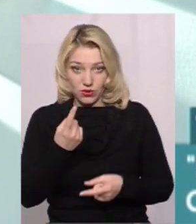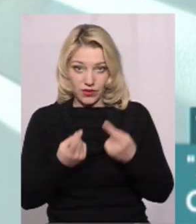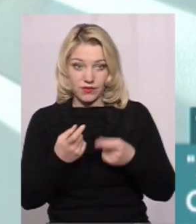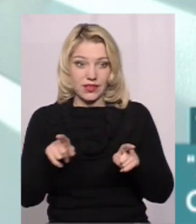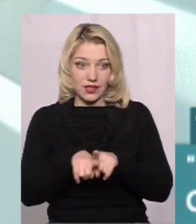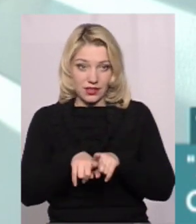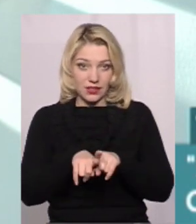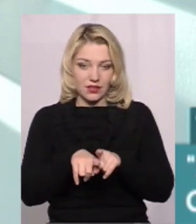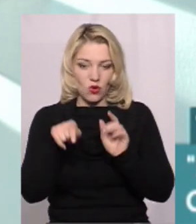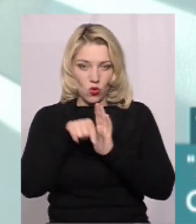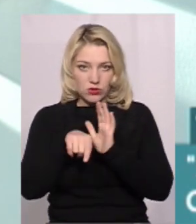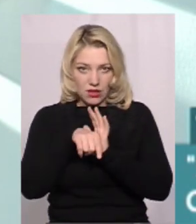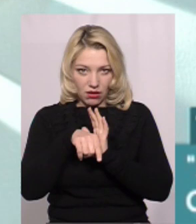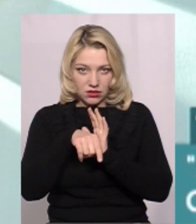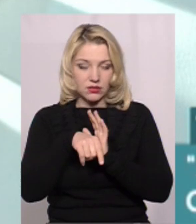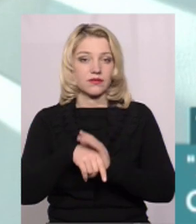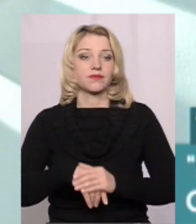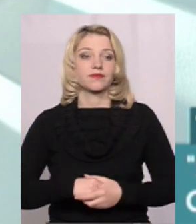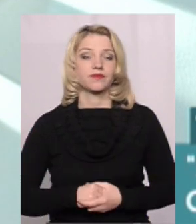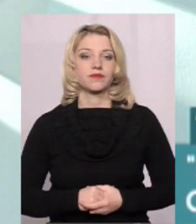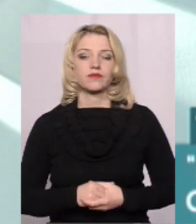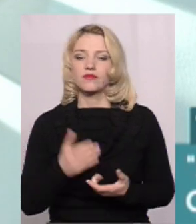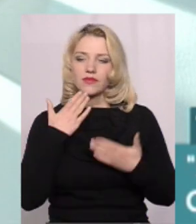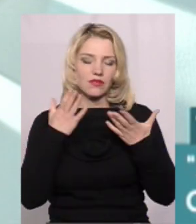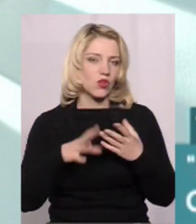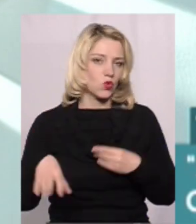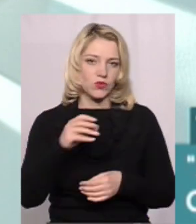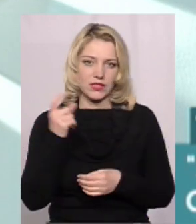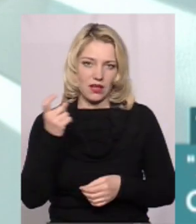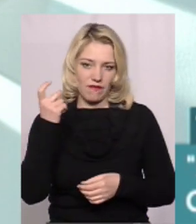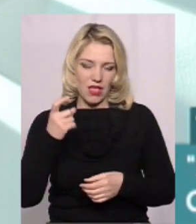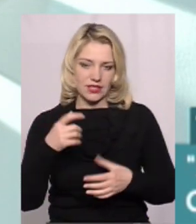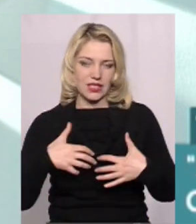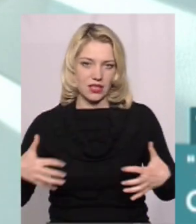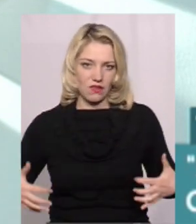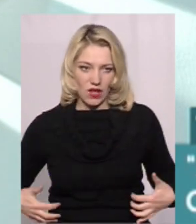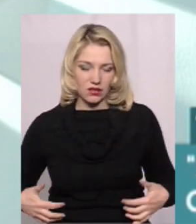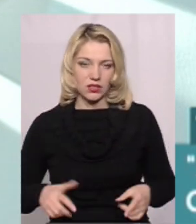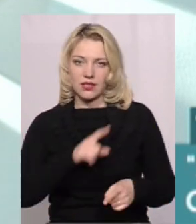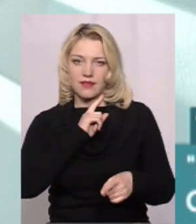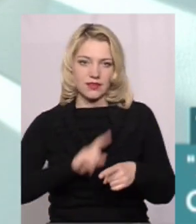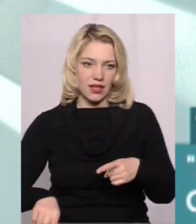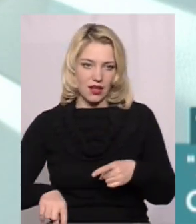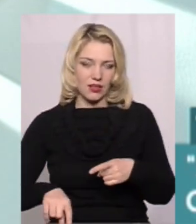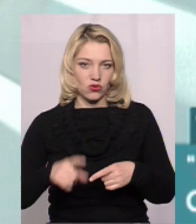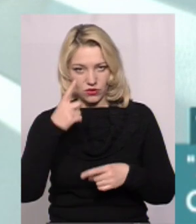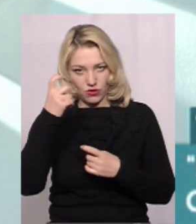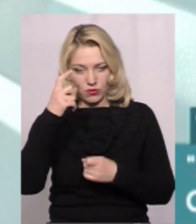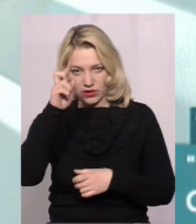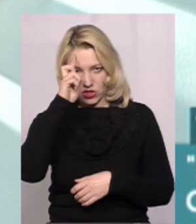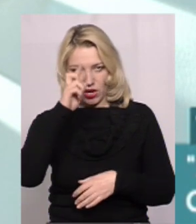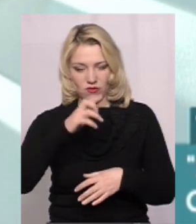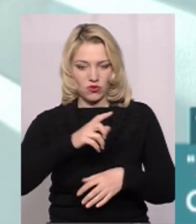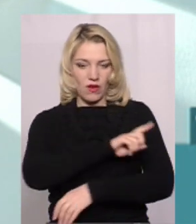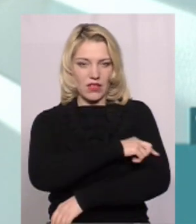таких ознак, я звертаюся до всіх власників тварин, негайно інформувати державну